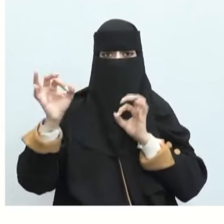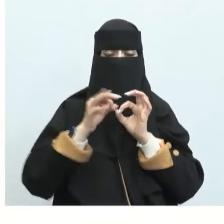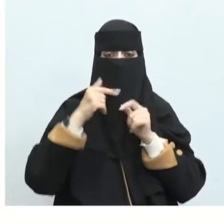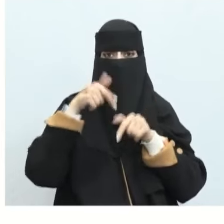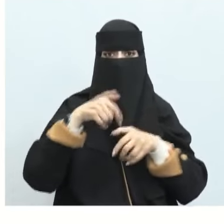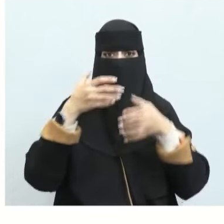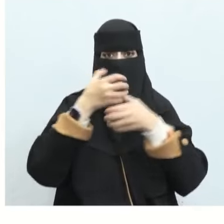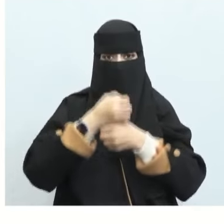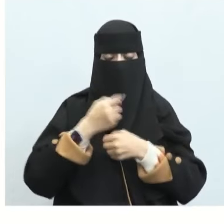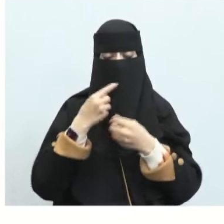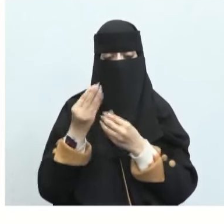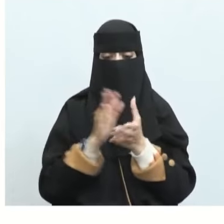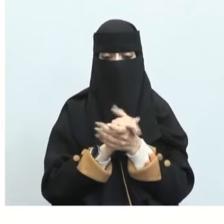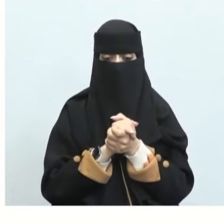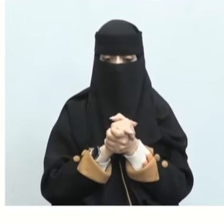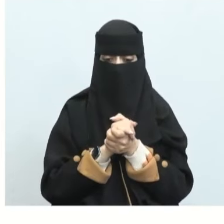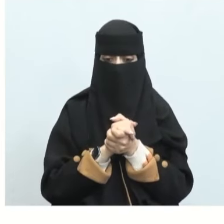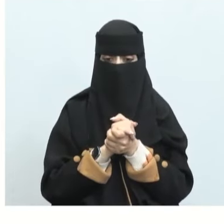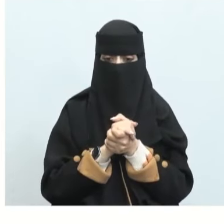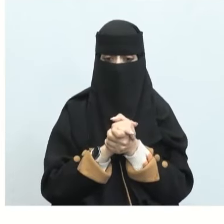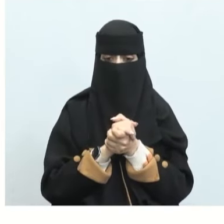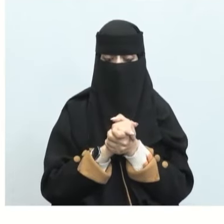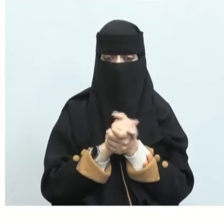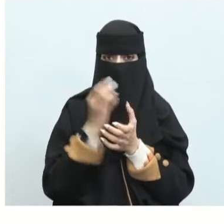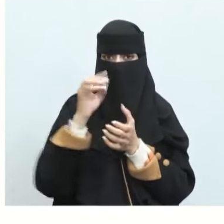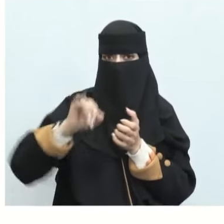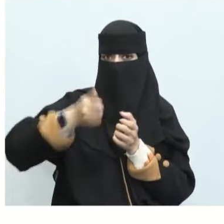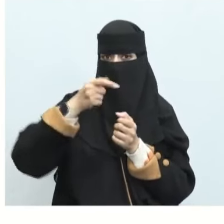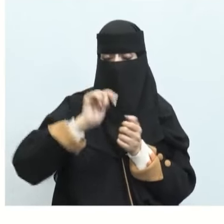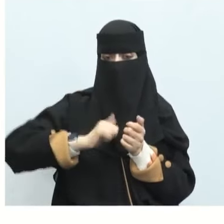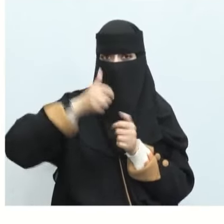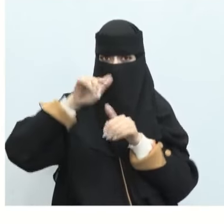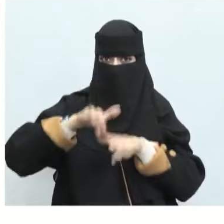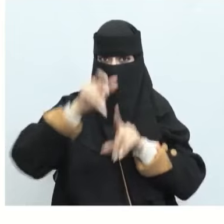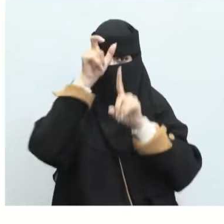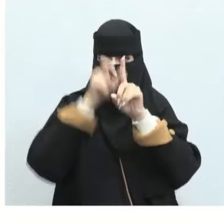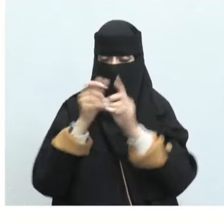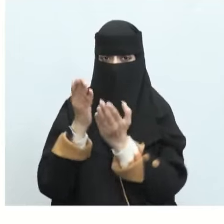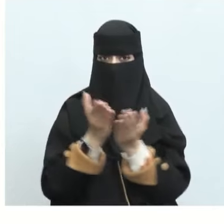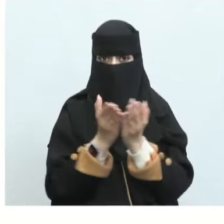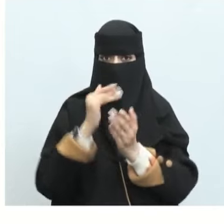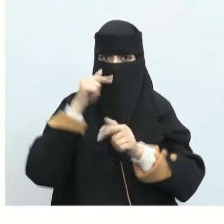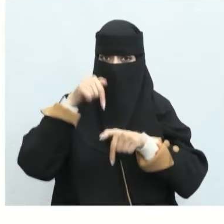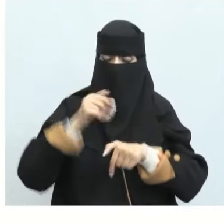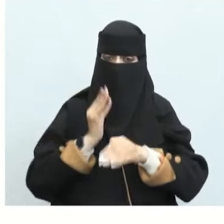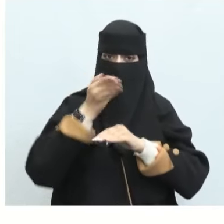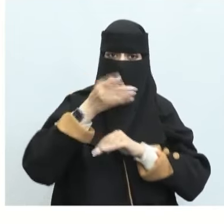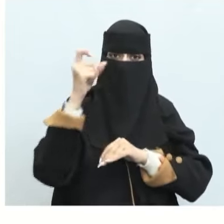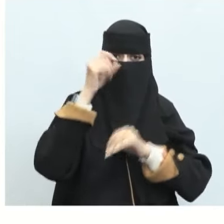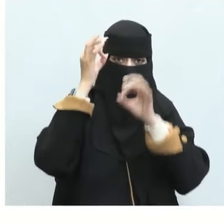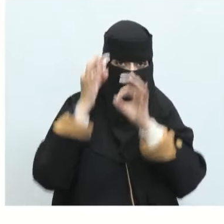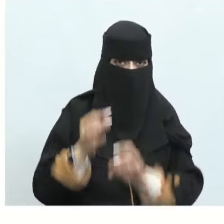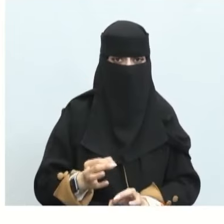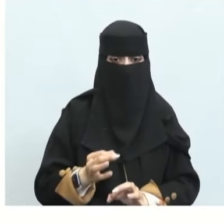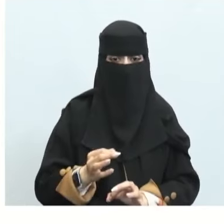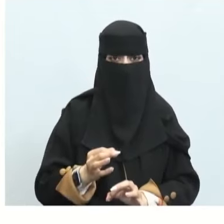أن يعترض طريقهم وأن يأتي إليهم ما القيم التي أوردها الشاعر وجاء الإسلام ليؤكدها وهذا دليل عنها أنه ما بعثت لي تمم مكانه من